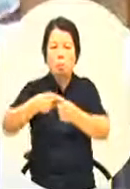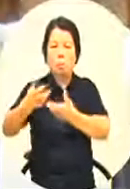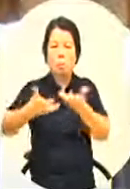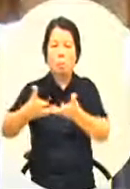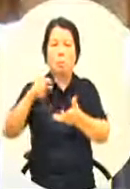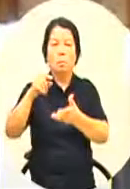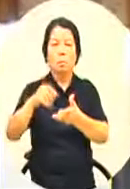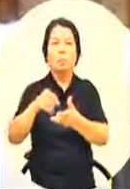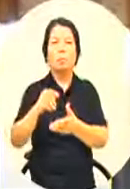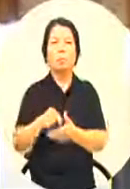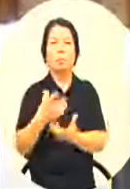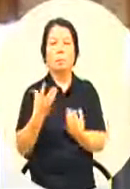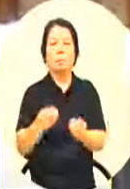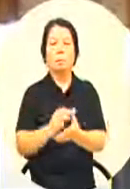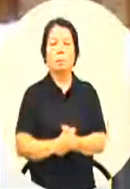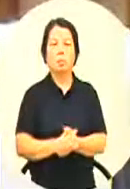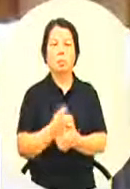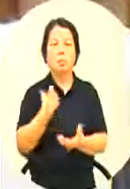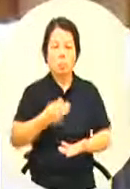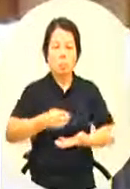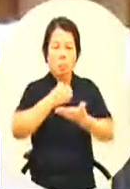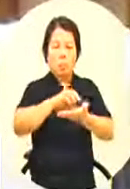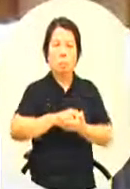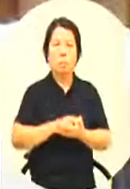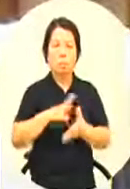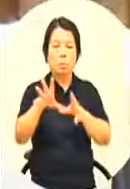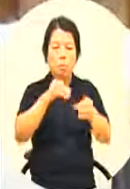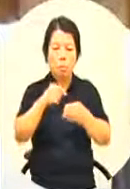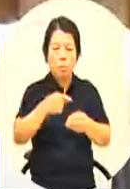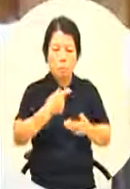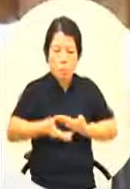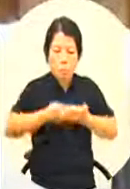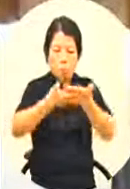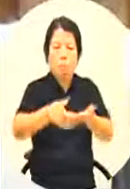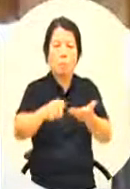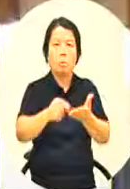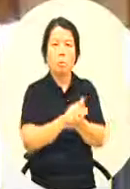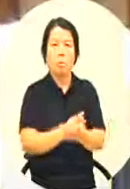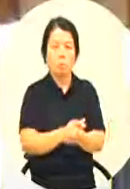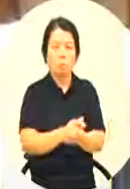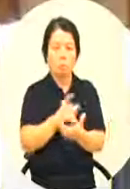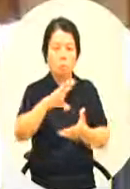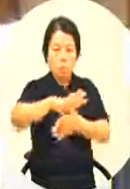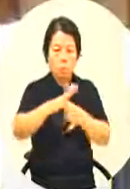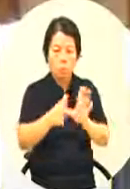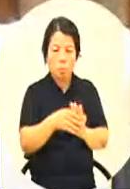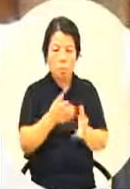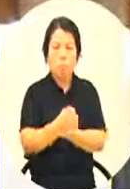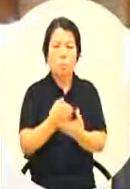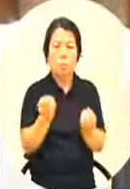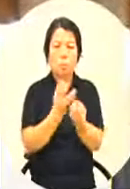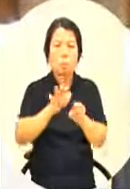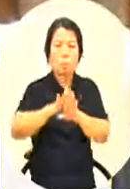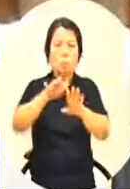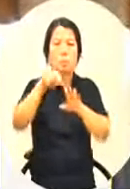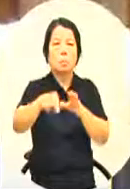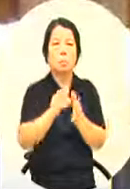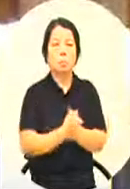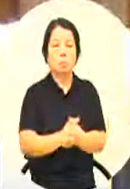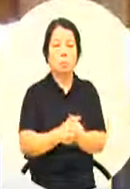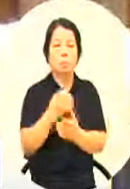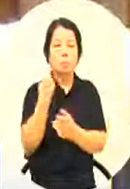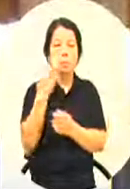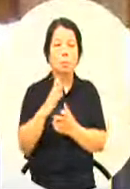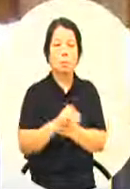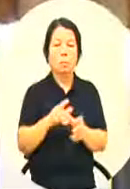那根据你们所提供的资料您知道吗在文化发展这一块任何的新南向